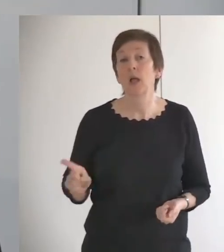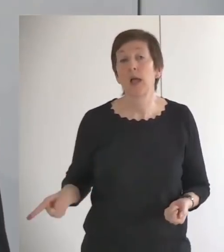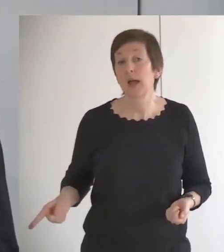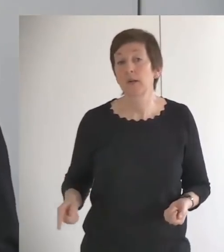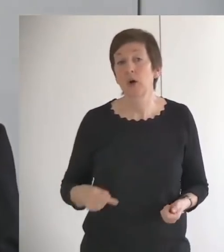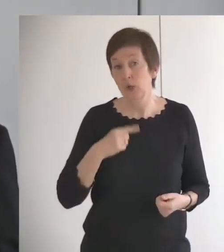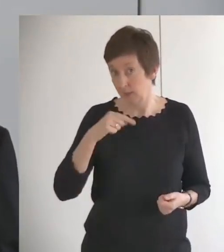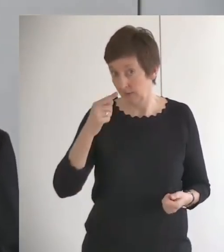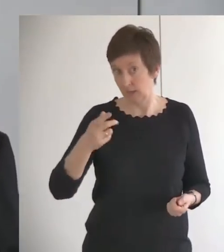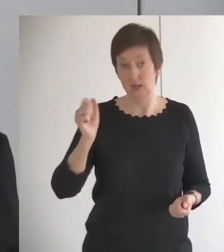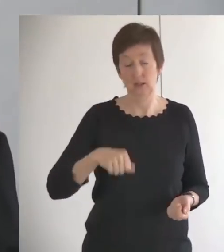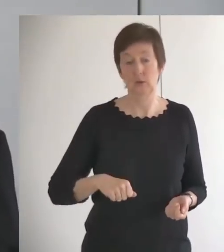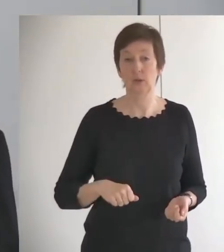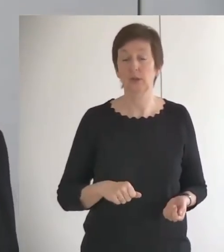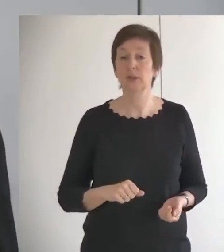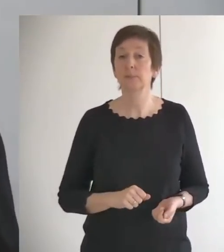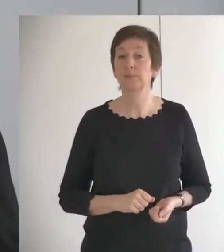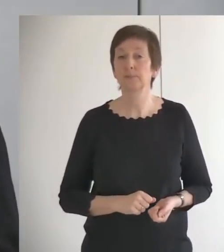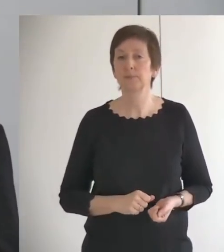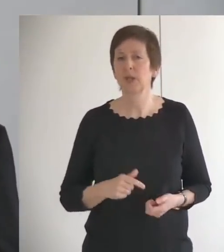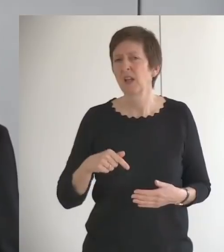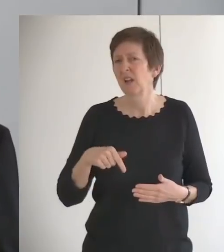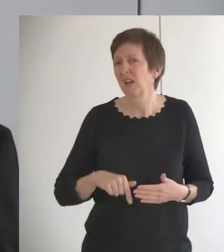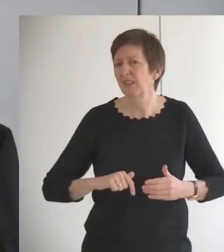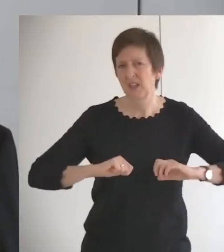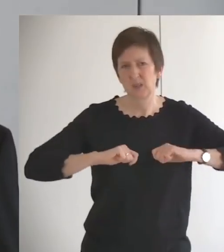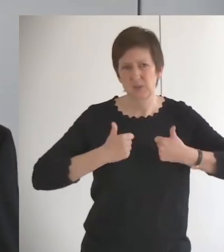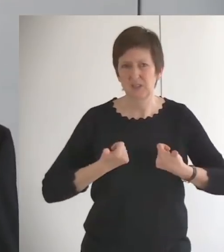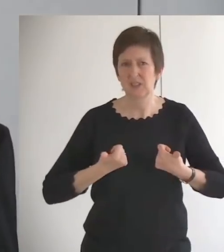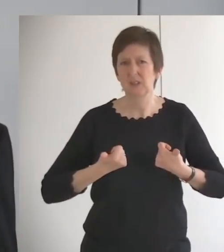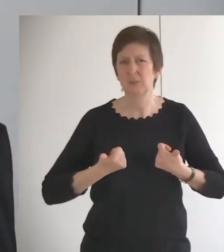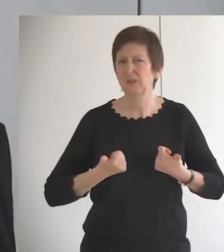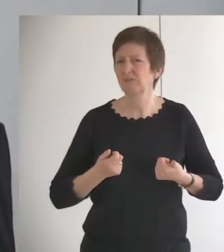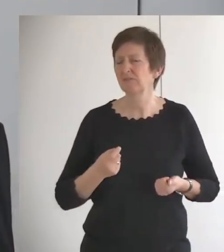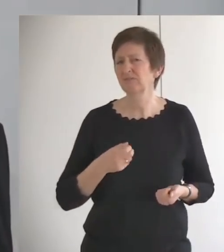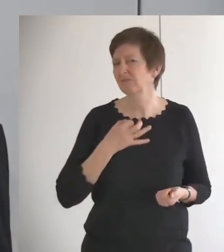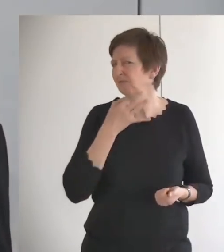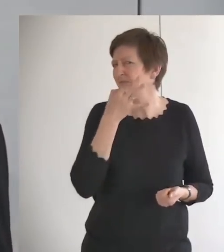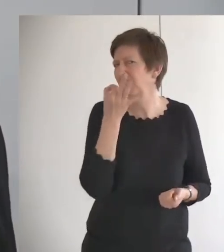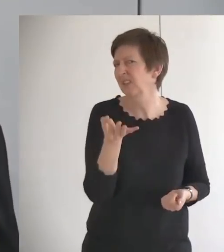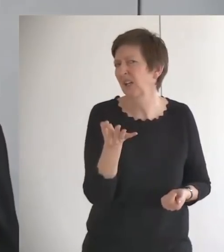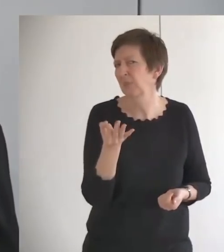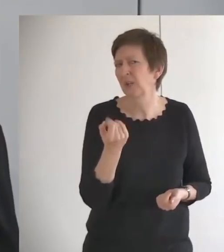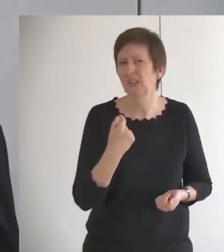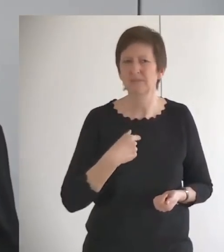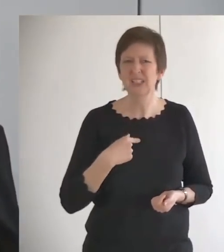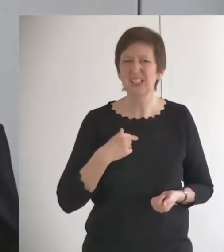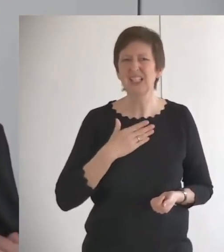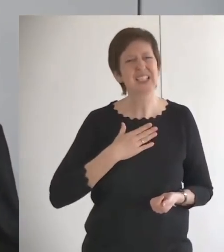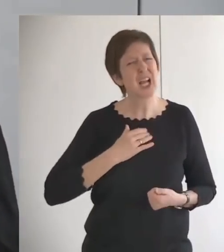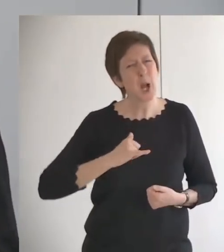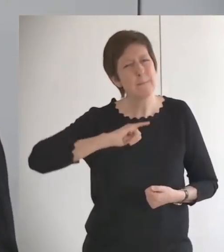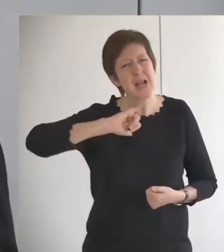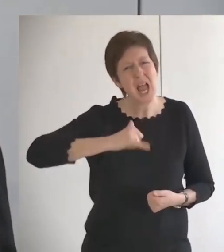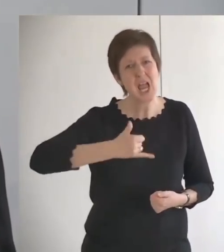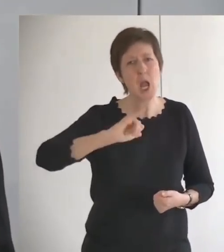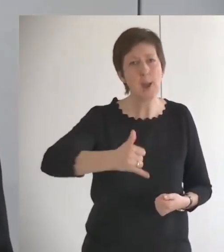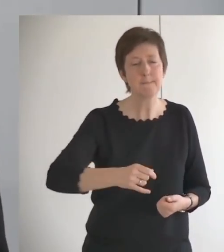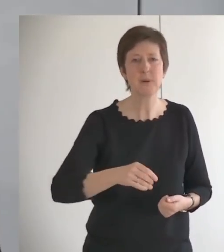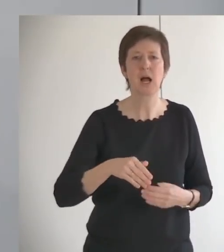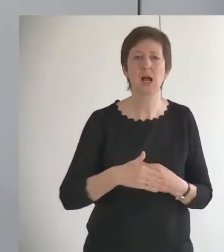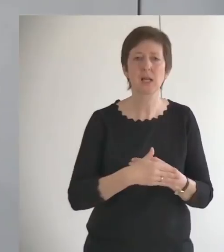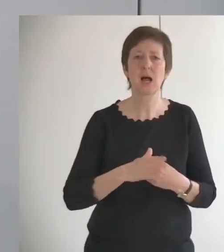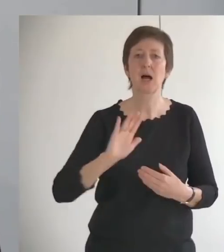oder die Auffassung haben können in der Situation des Asafs, sag mal, ich habe doch immer nach deinem Willen